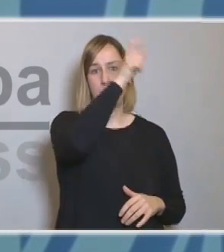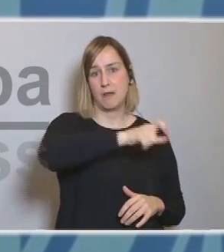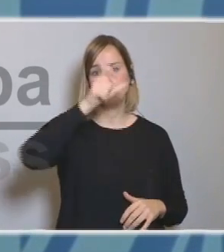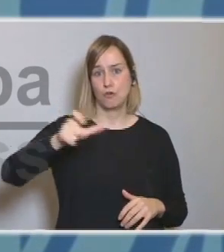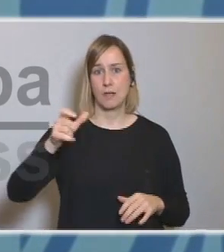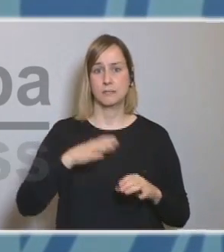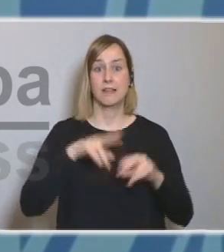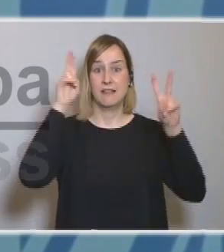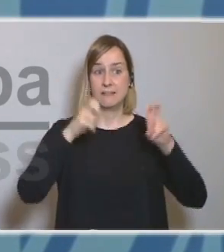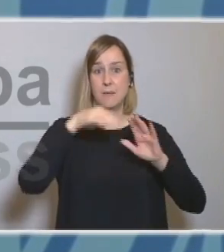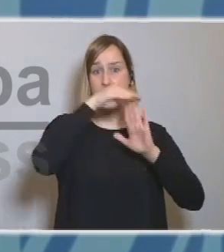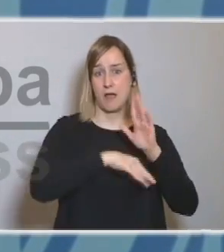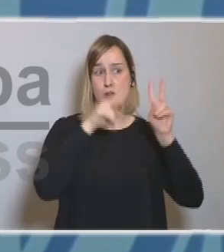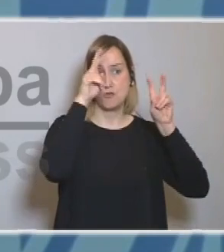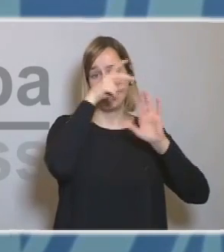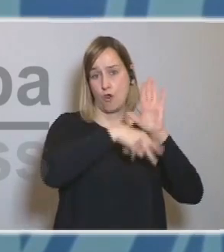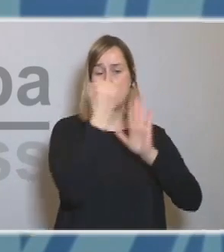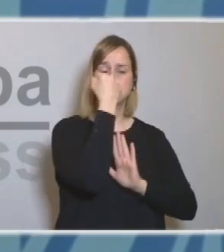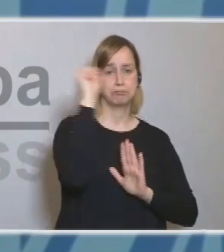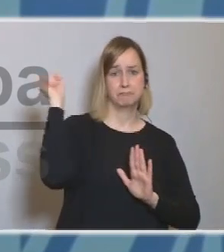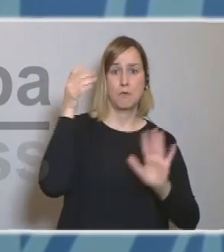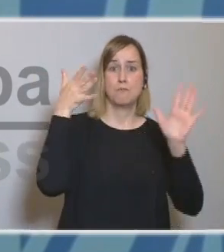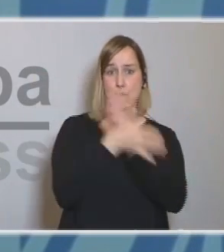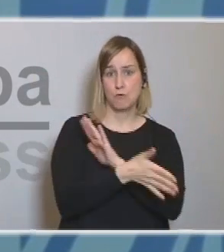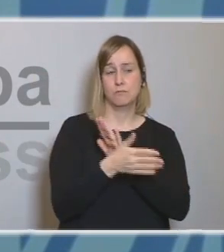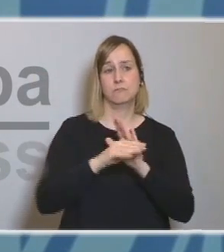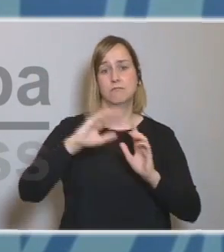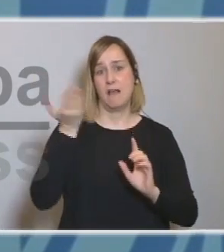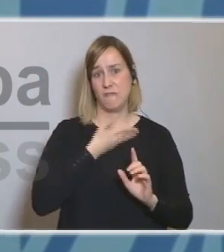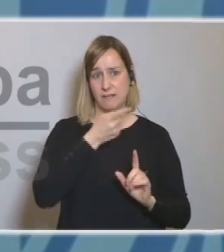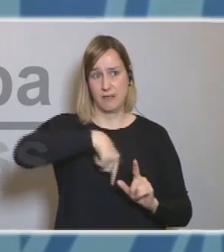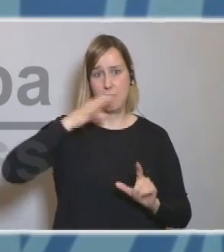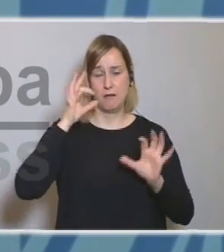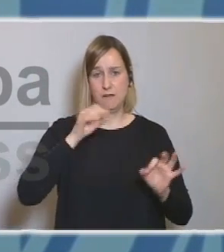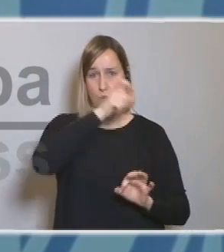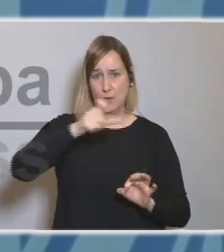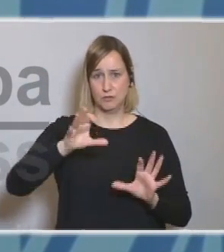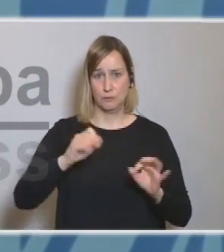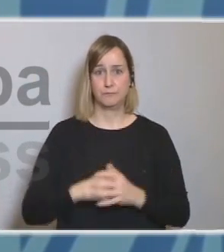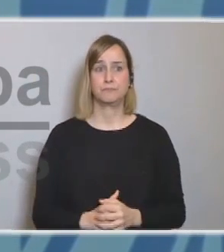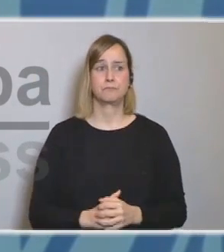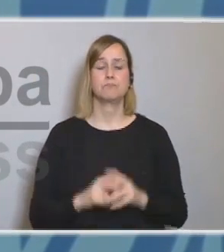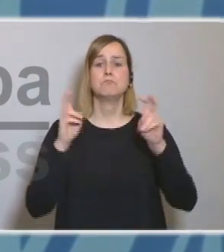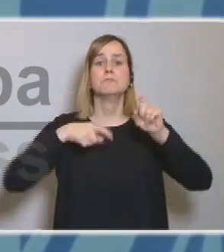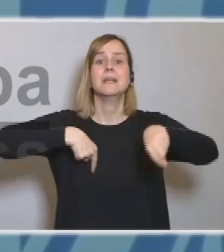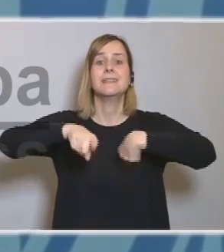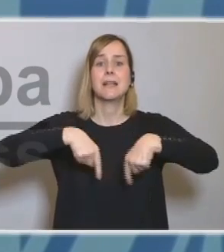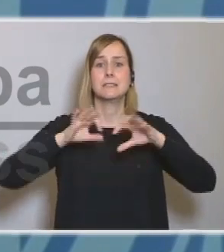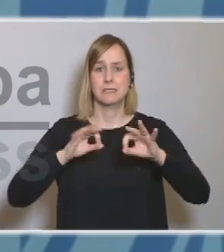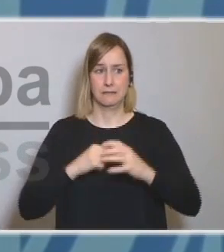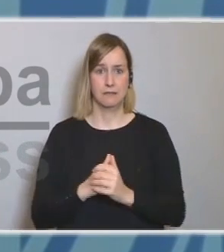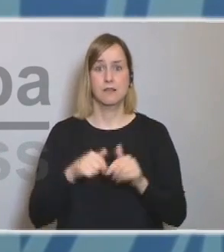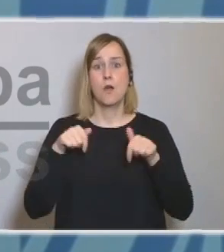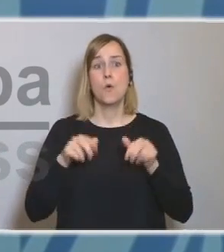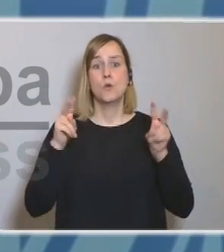incomplien aquestes normes i, per tant, ens posaven en risc a la resta de la població. Pel que fa al trànsit, avui hem de tenir un